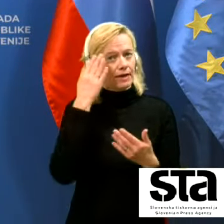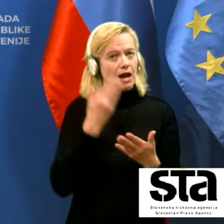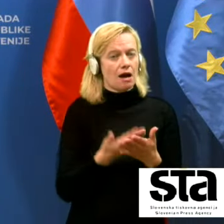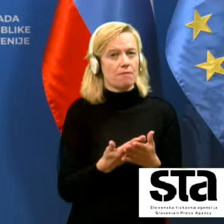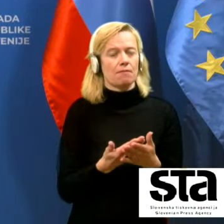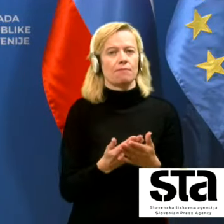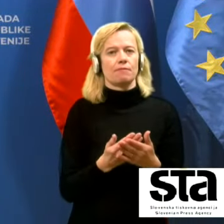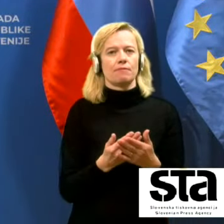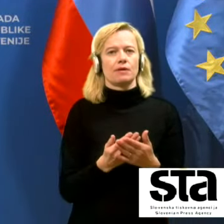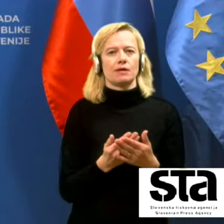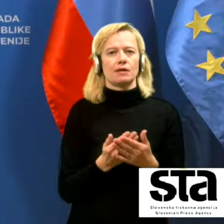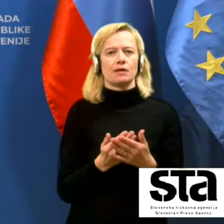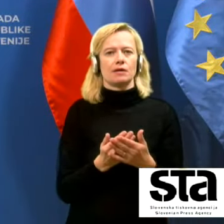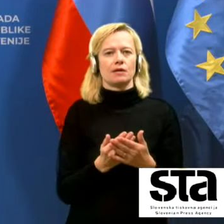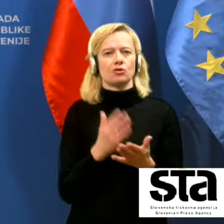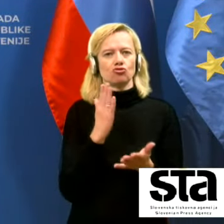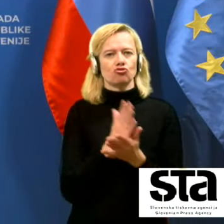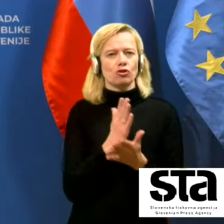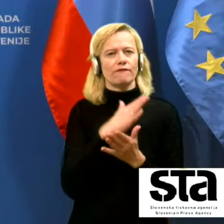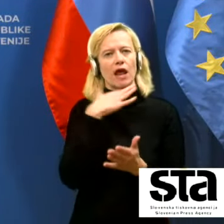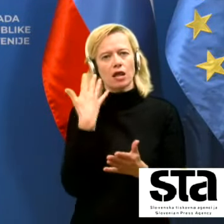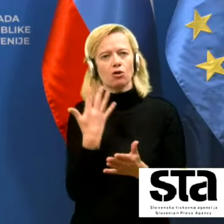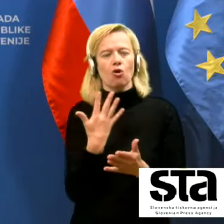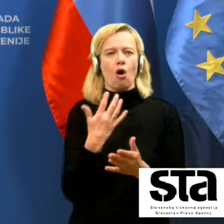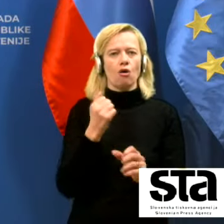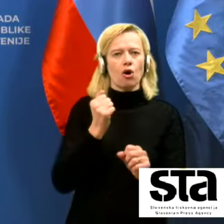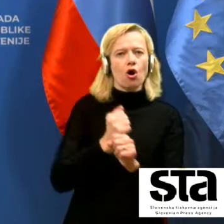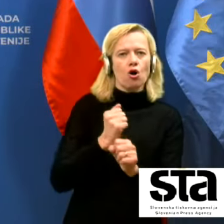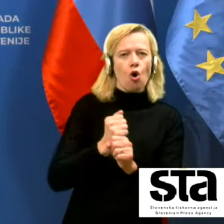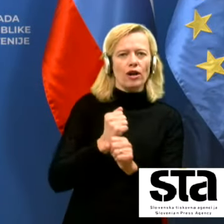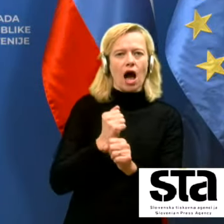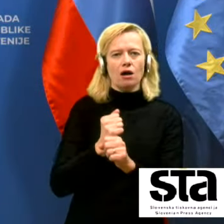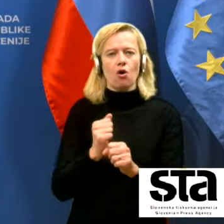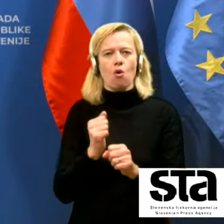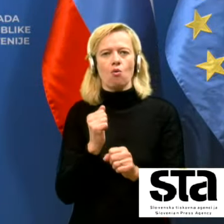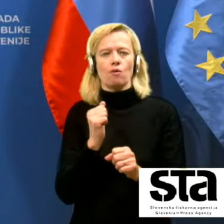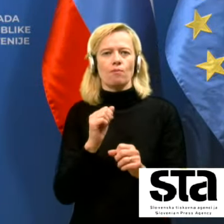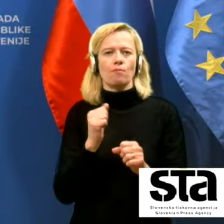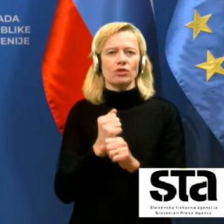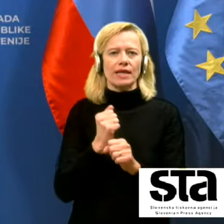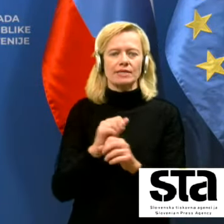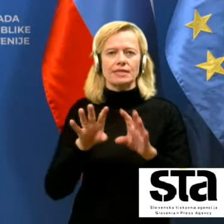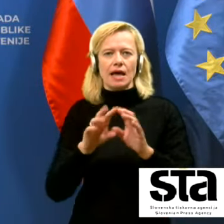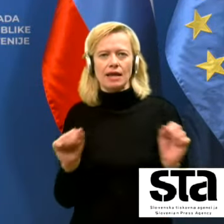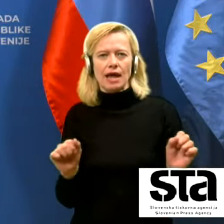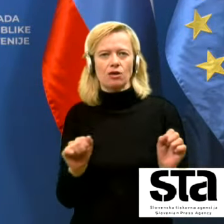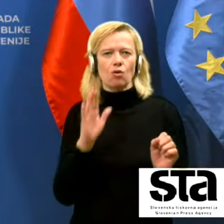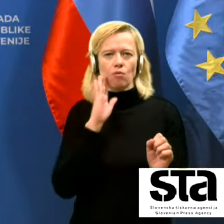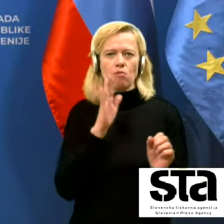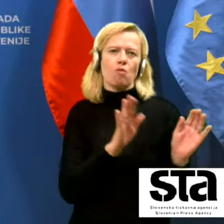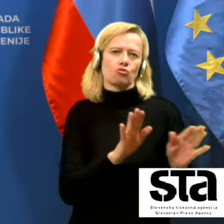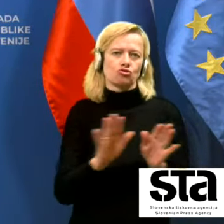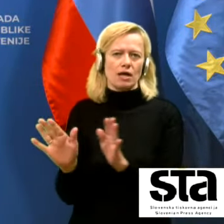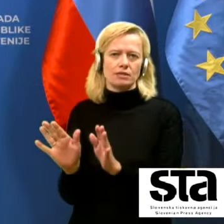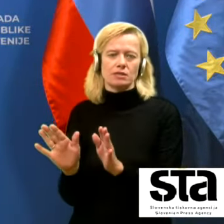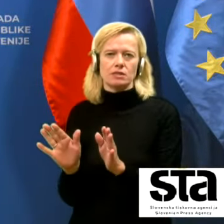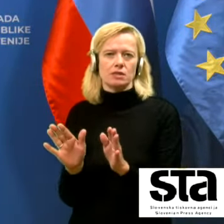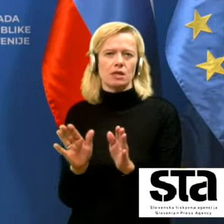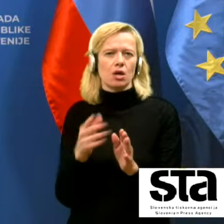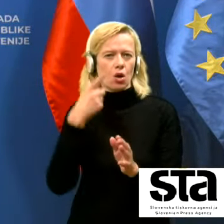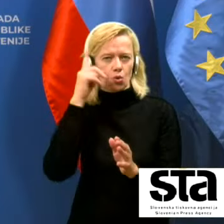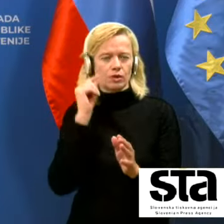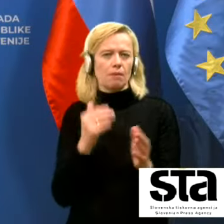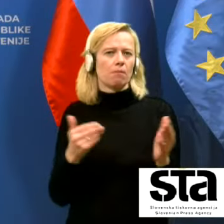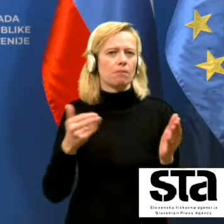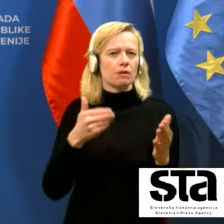bilo toliko korakov in potes narejenih, da bomo s tem lahko v resnici pričeli in ljudem približali brez pretiranih